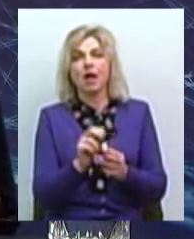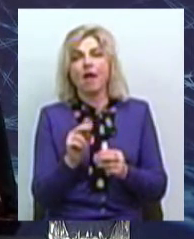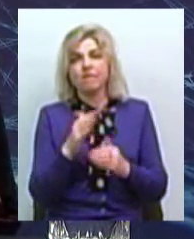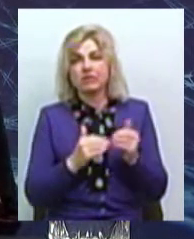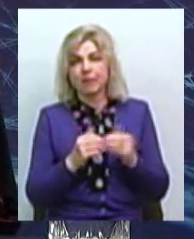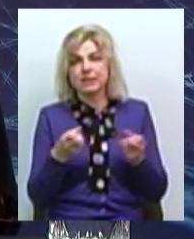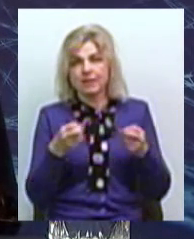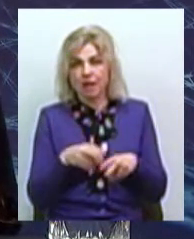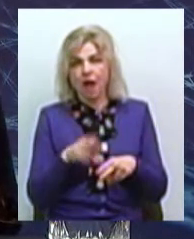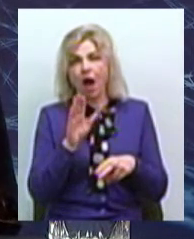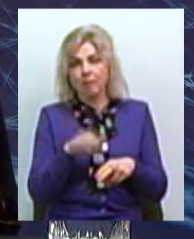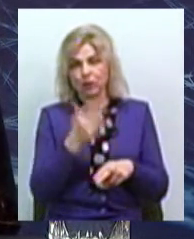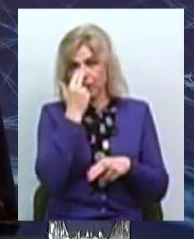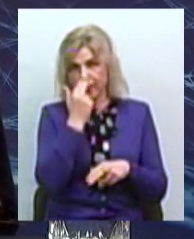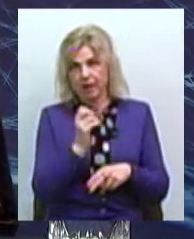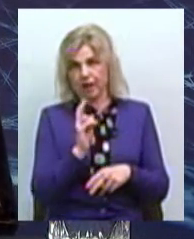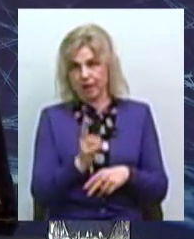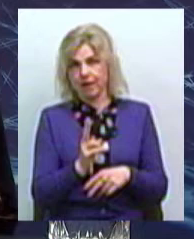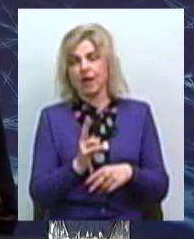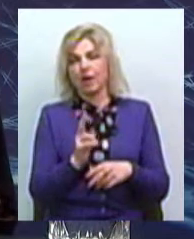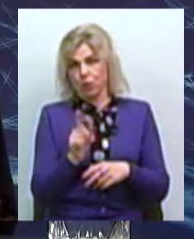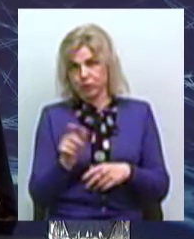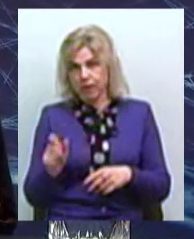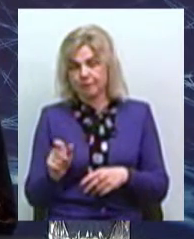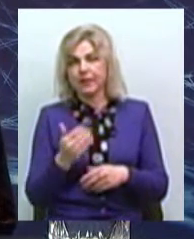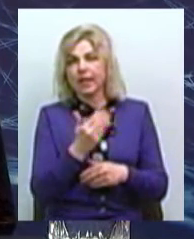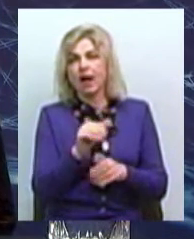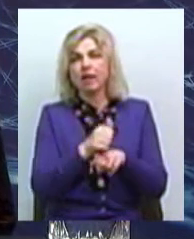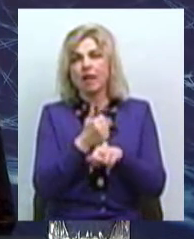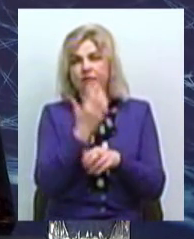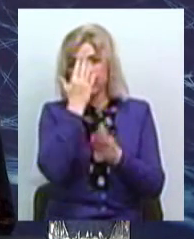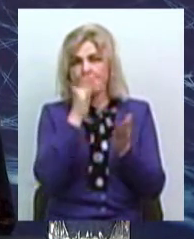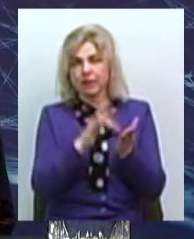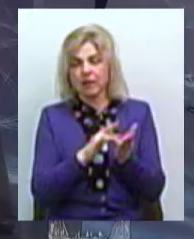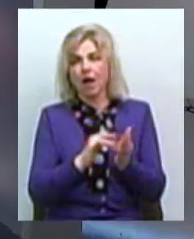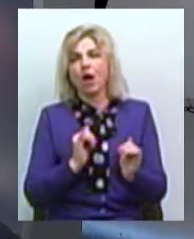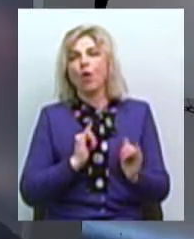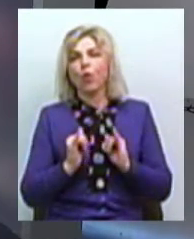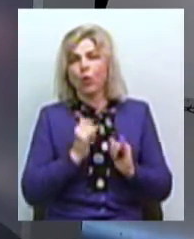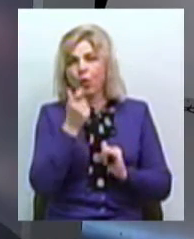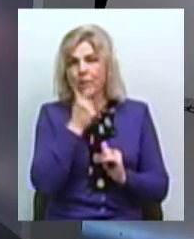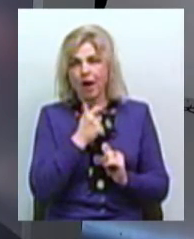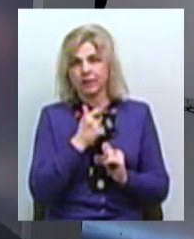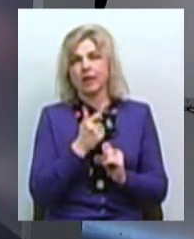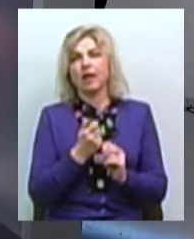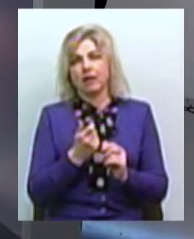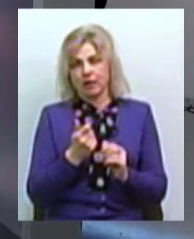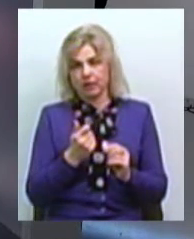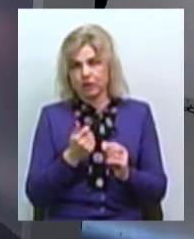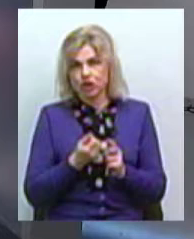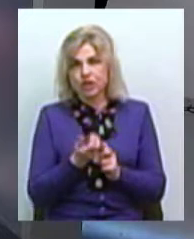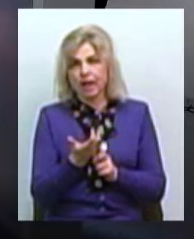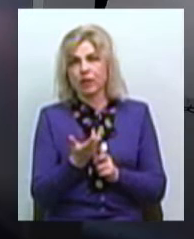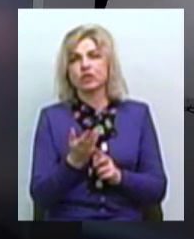потім прилаштовують цих тваринок. Тобто, в них основна мета – це гуманне регулювання чисельності безпритульних тварин. Я знаю, що наш